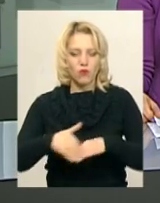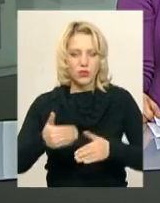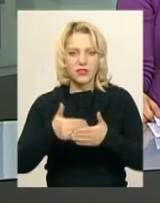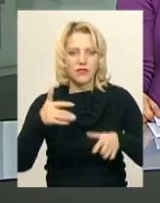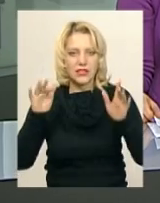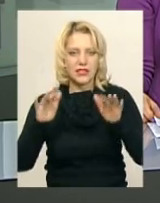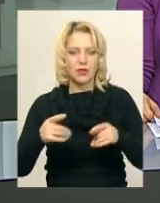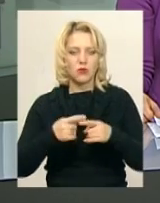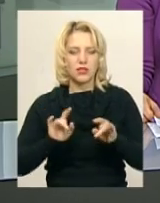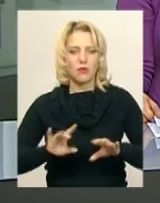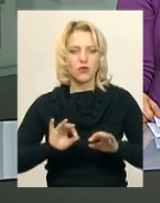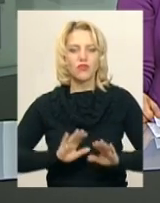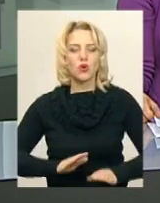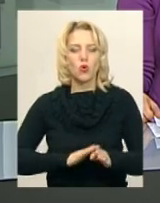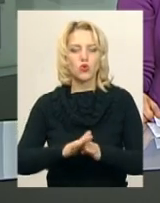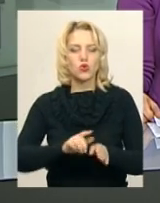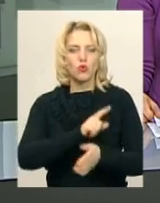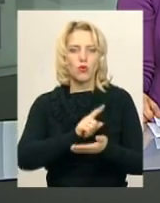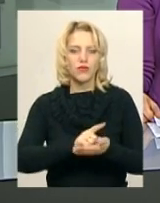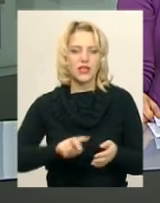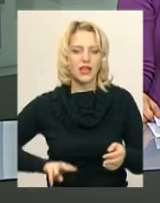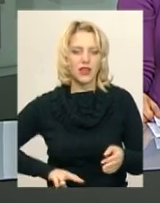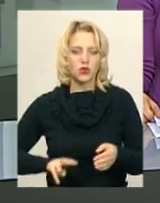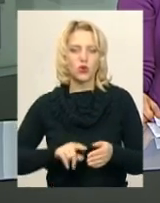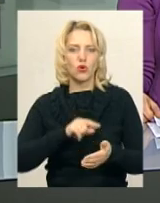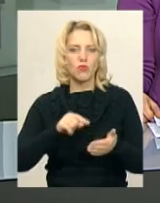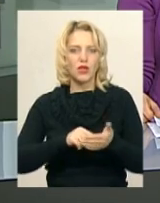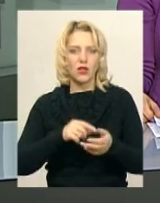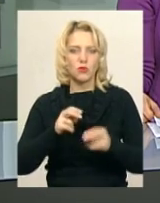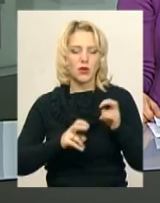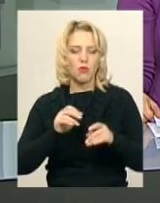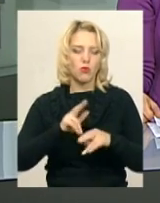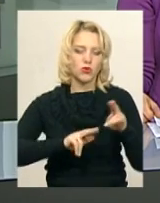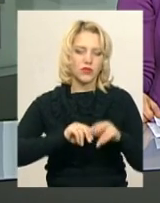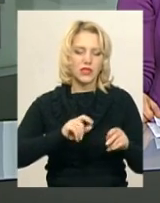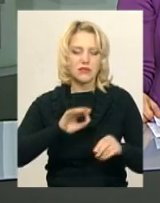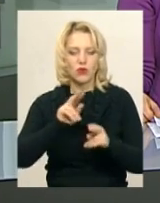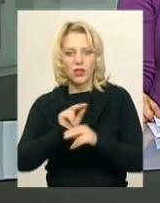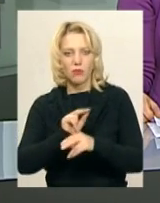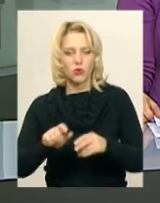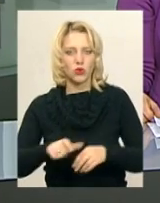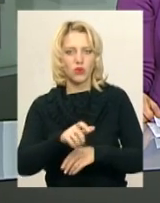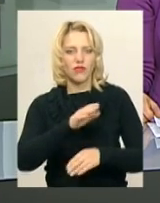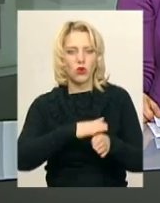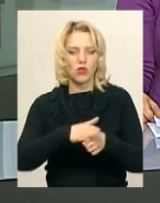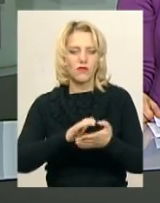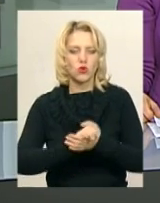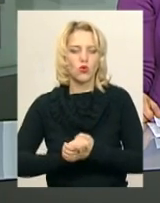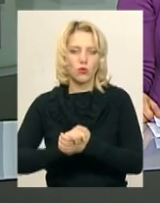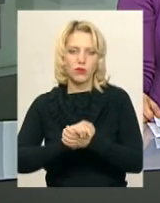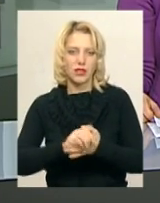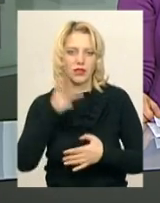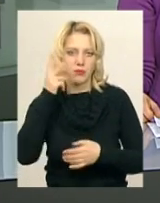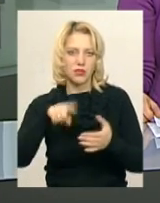розповів виконуючий обов'язки директора комунального підприємства по будівництву, ремонту та експлуатації доріг виконавчого комітету Хмельницької